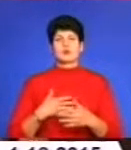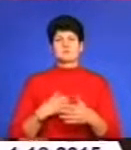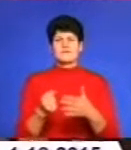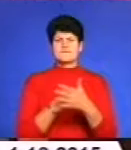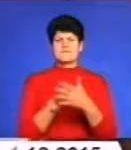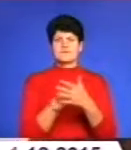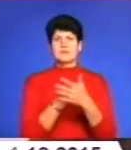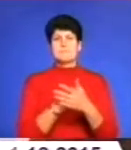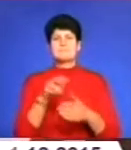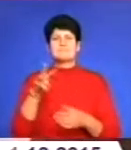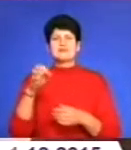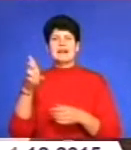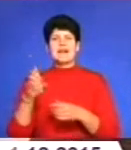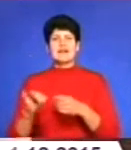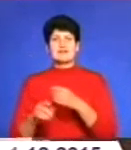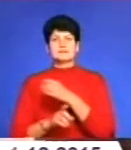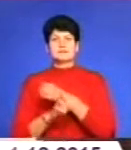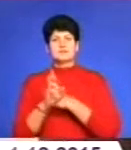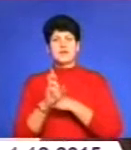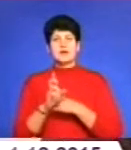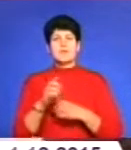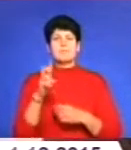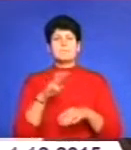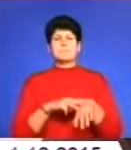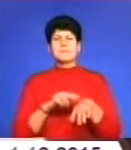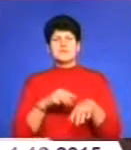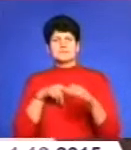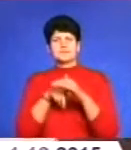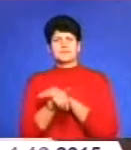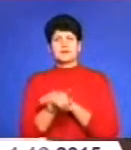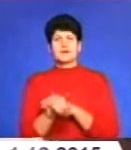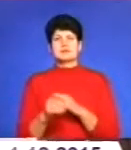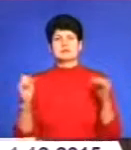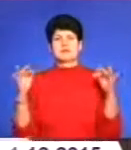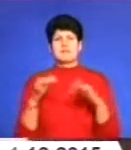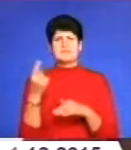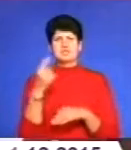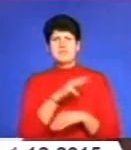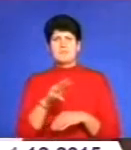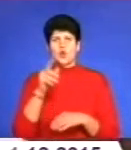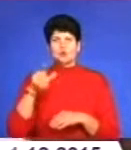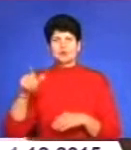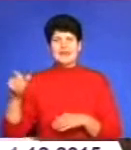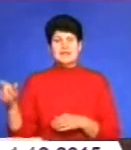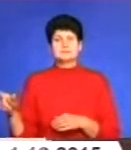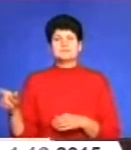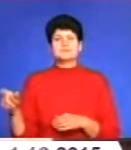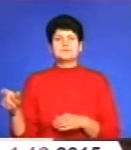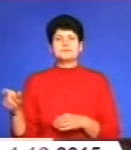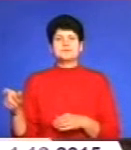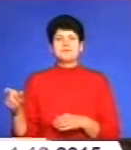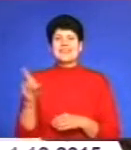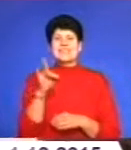Михайлівський, Беркут, Втік, почали з'їжджатися мільйон людей перших, зібрався на Майдані. На